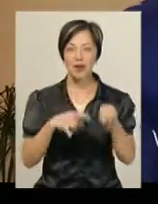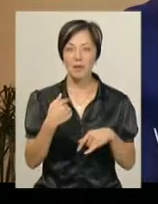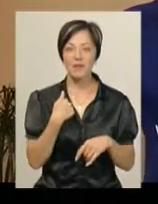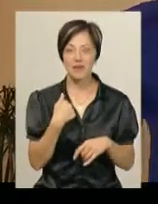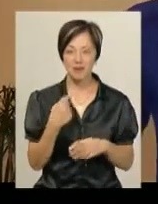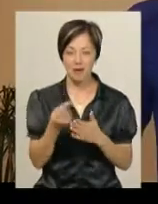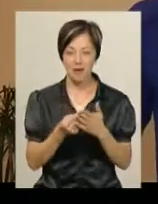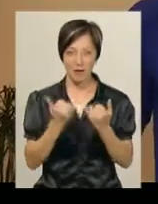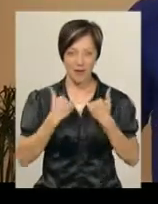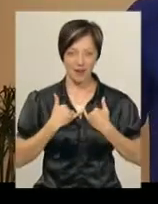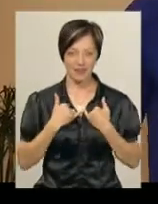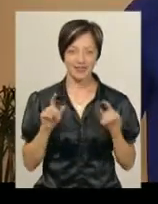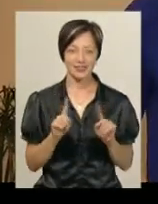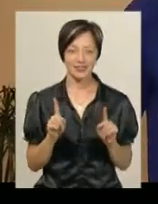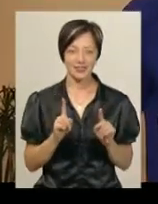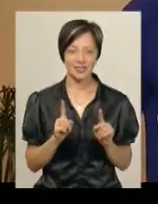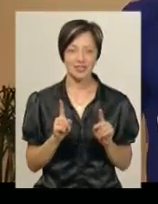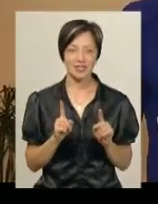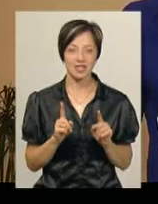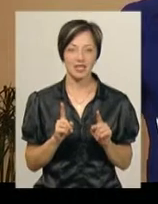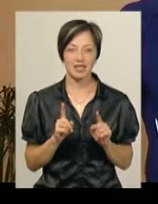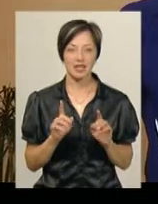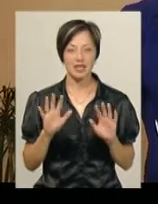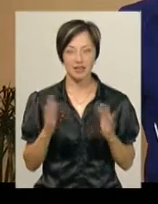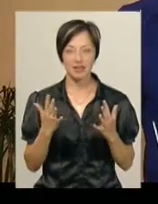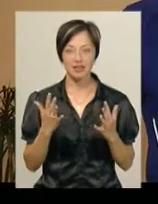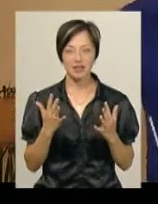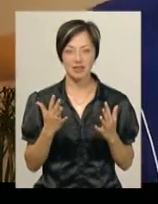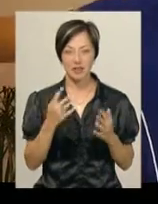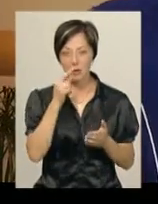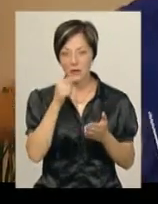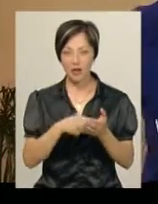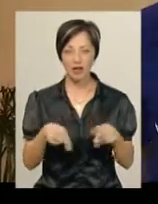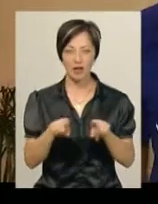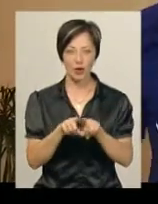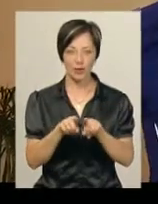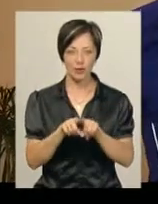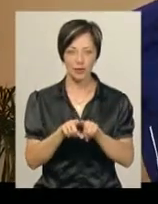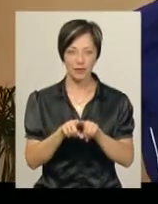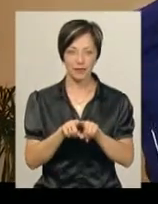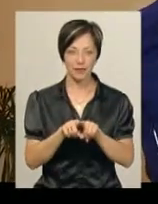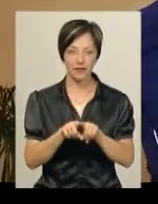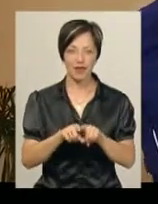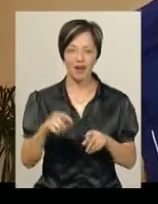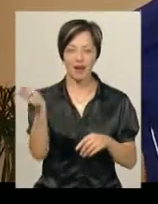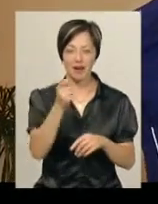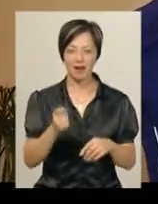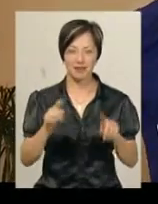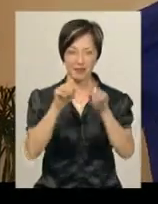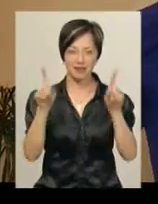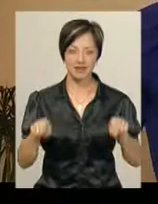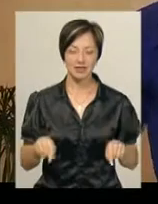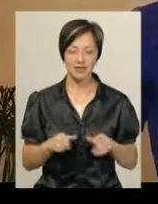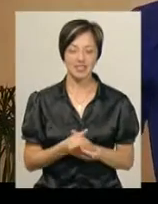намалювала. І якось вона потрапила в інтернеті на таку картину. Так, картинку